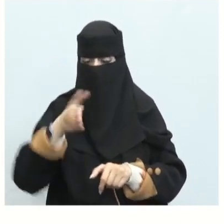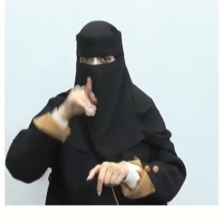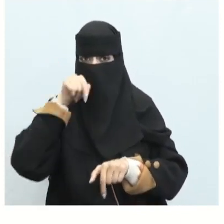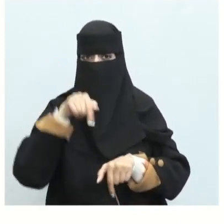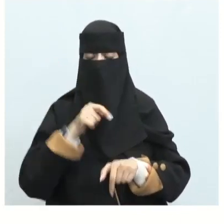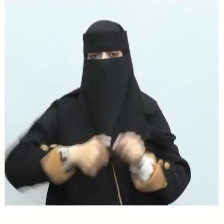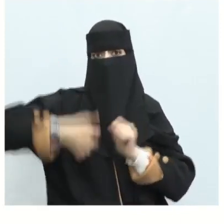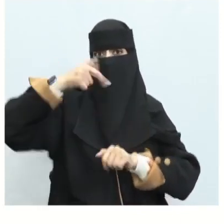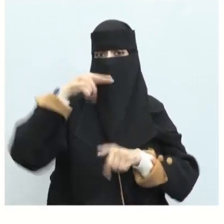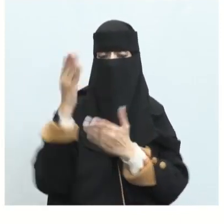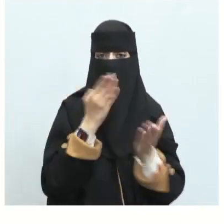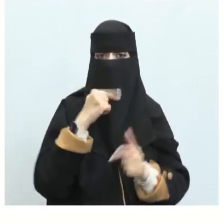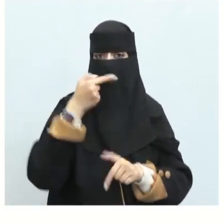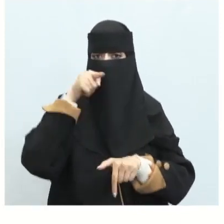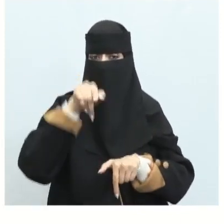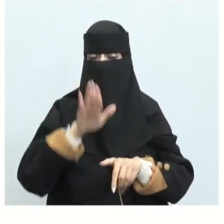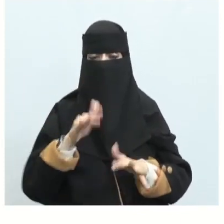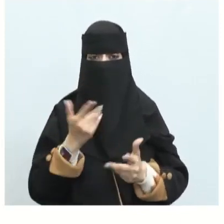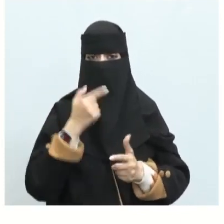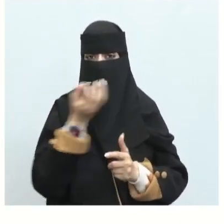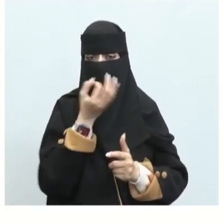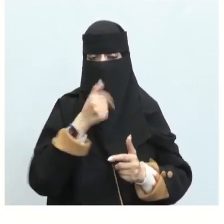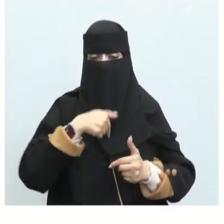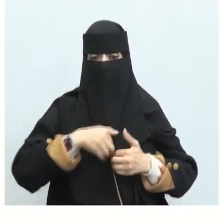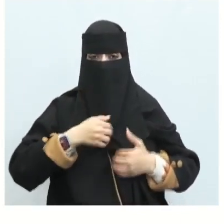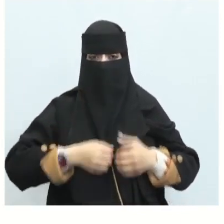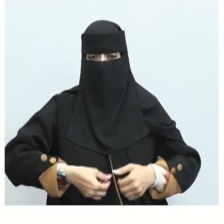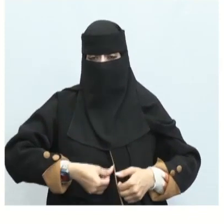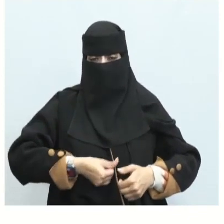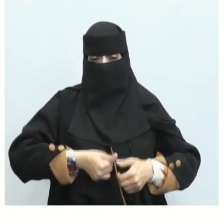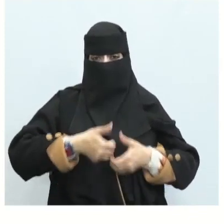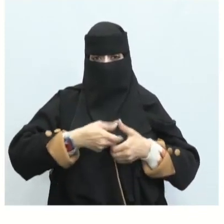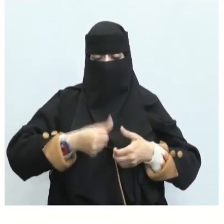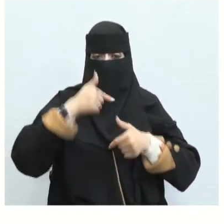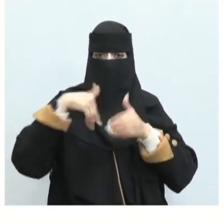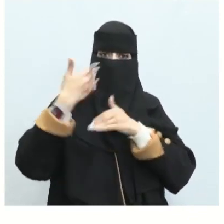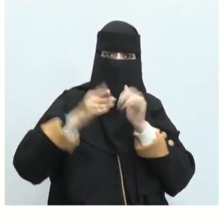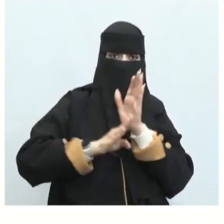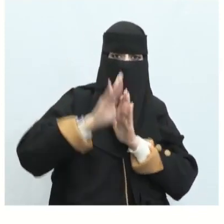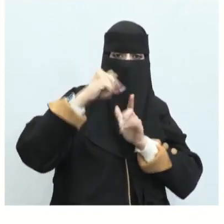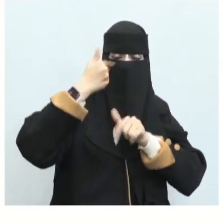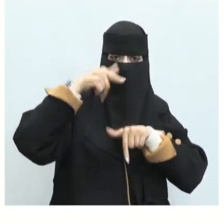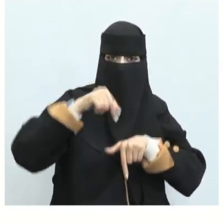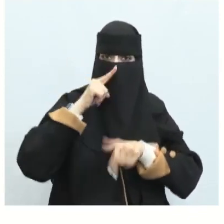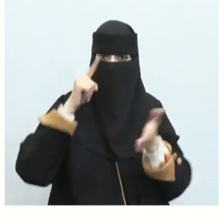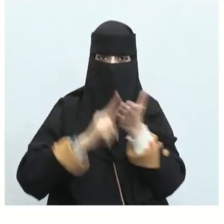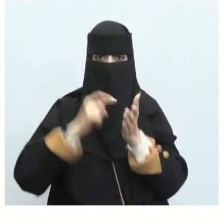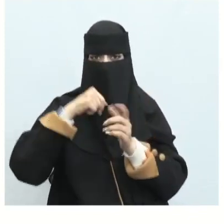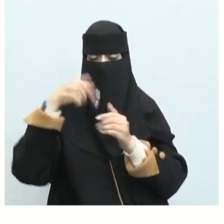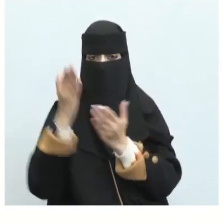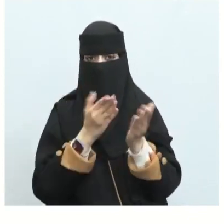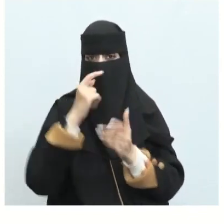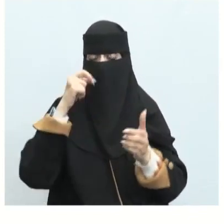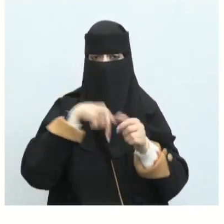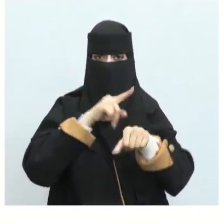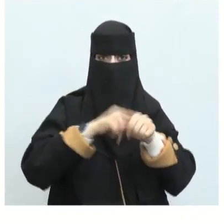لأننا نقوله وأكبادنا تتقرح مما تقدم يمكن القول إن عيون الشعر الجاهلي